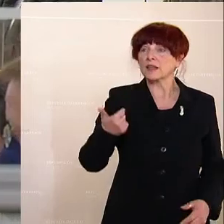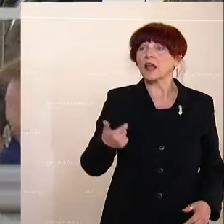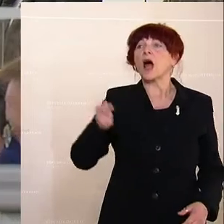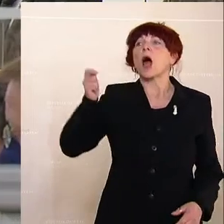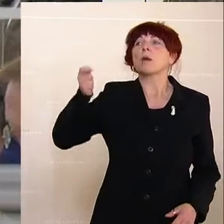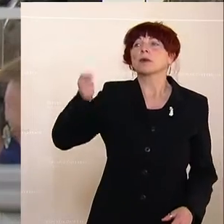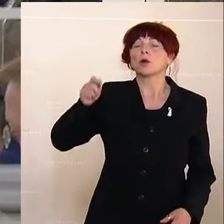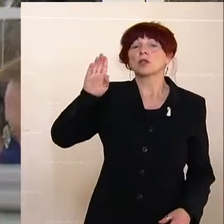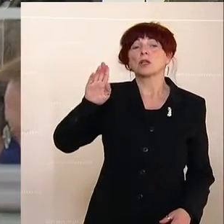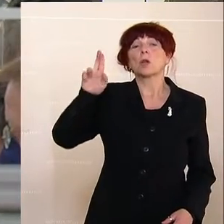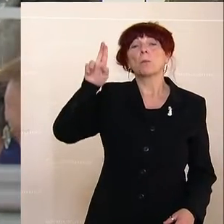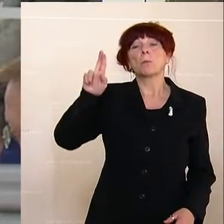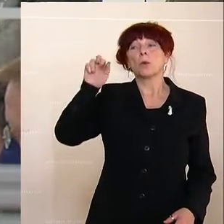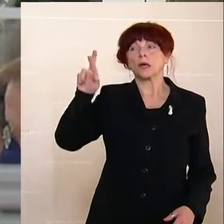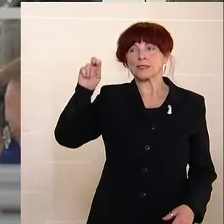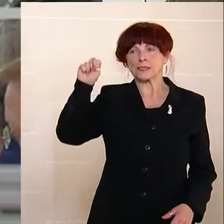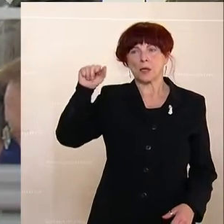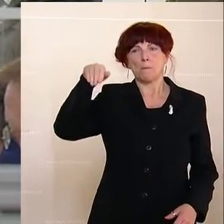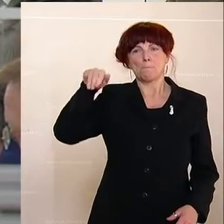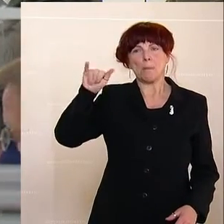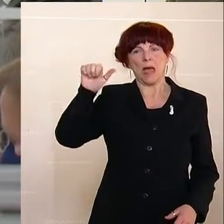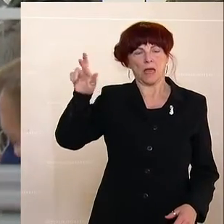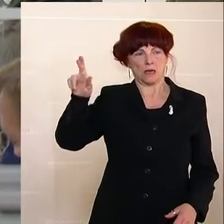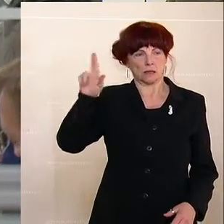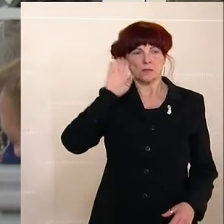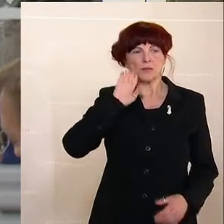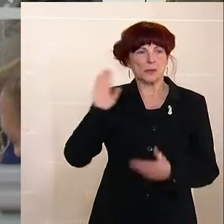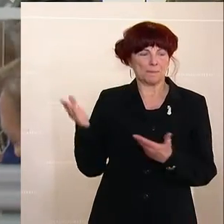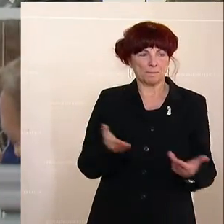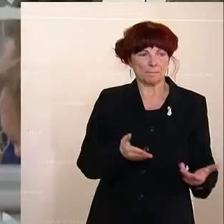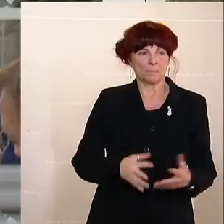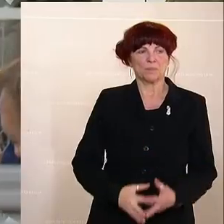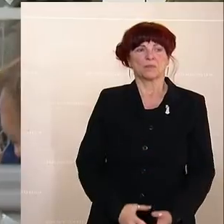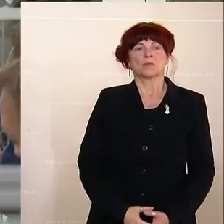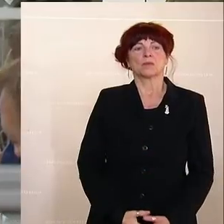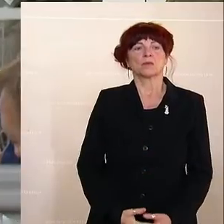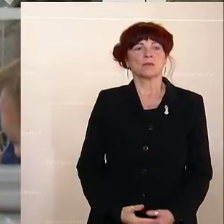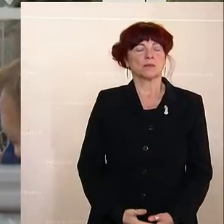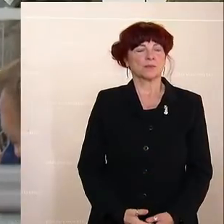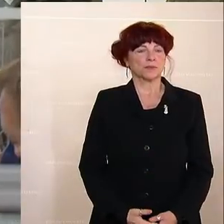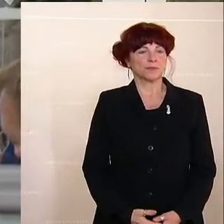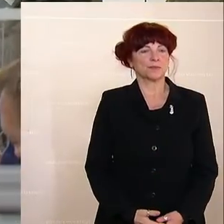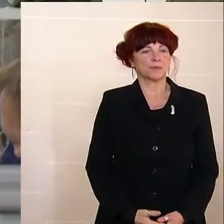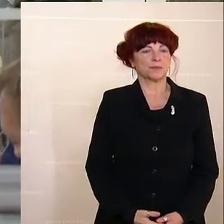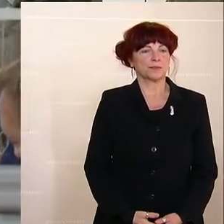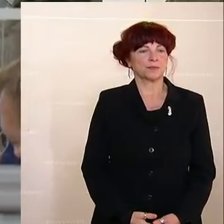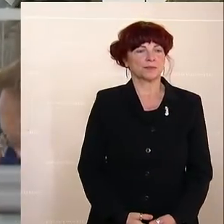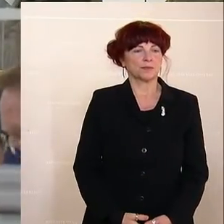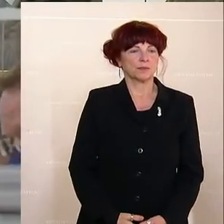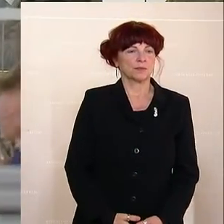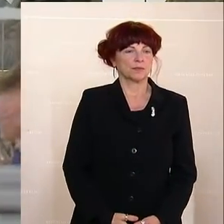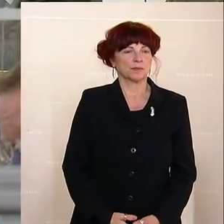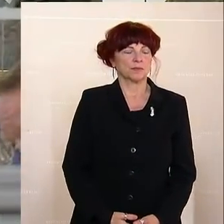Und aber jetzt, der nächste Jurist kommt zum Rednerpult, Georg Bürstmeier, die Grünen. Er ist auch der vorerstletzte gemeldete Redner in dieser